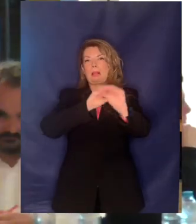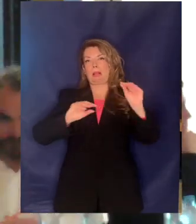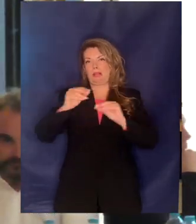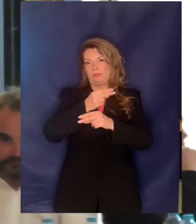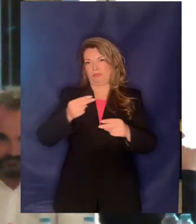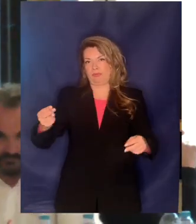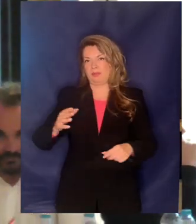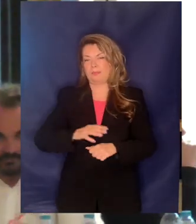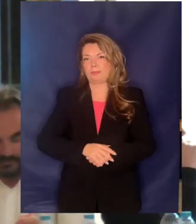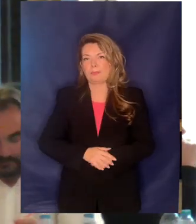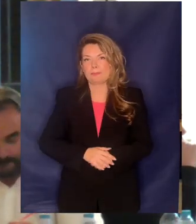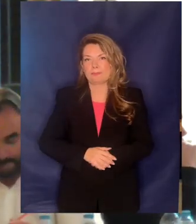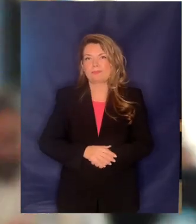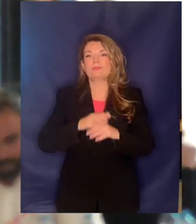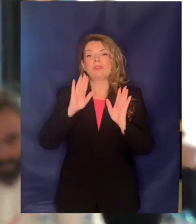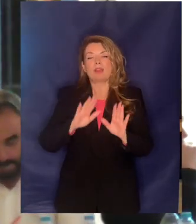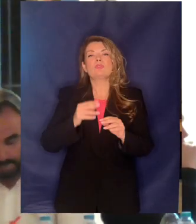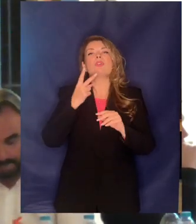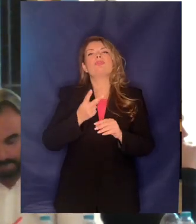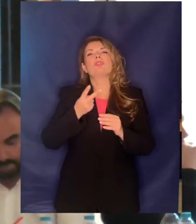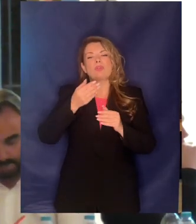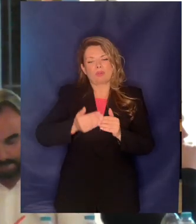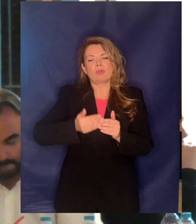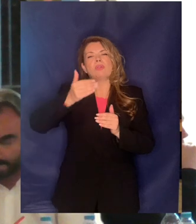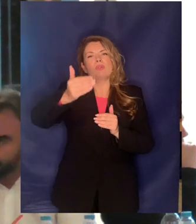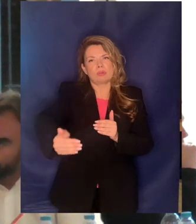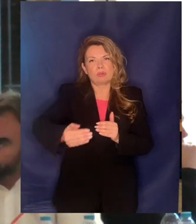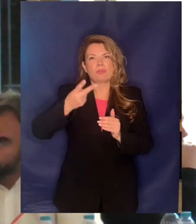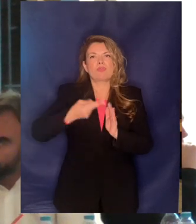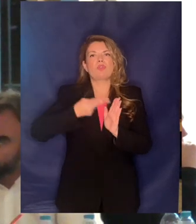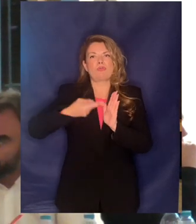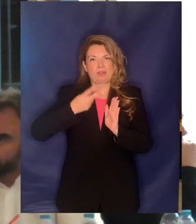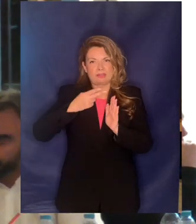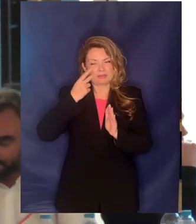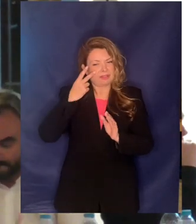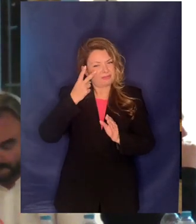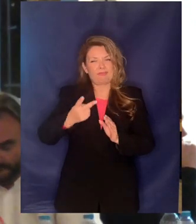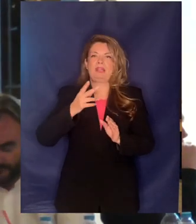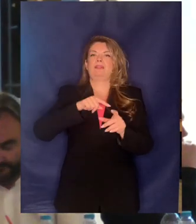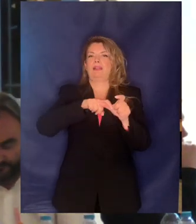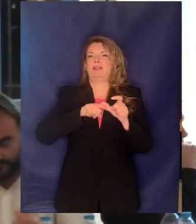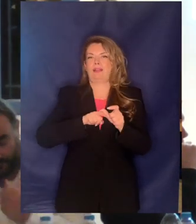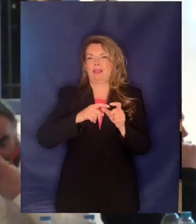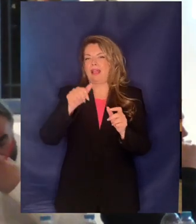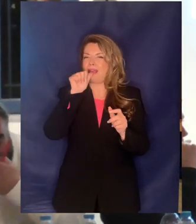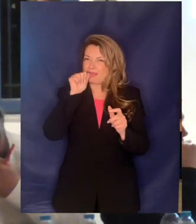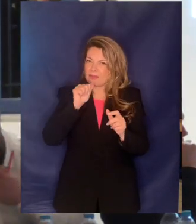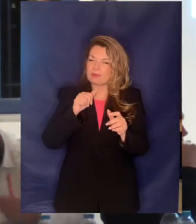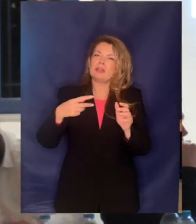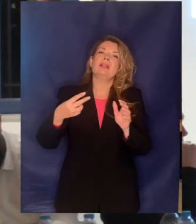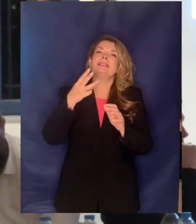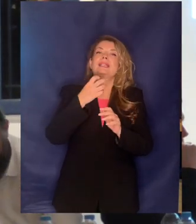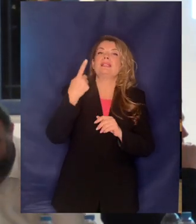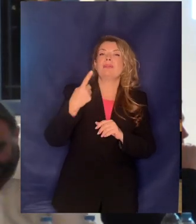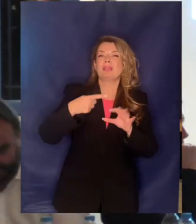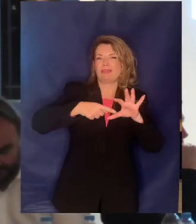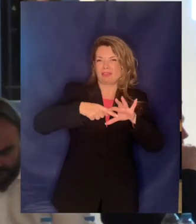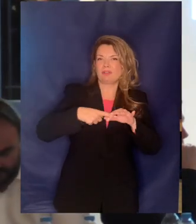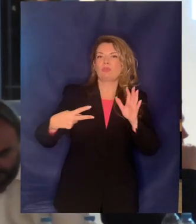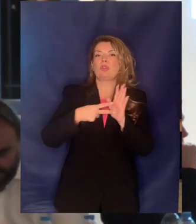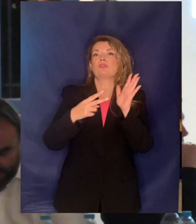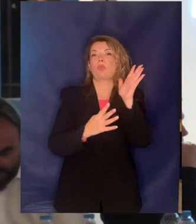αυτό έγινε σε δύο δόσεις και φαίνεται από τα αποτελέσματα της ADAP της 31-12 του 2012